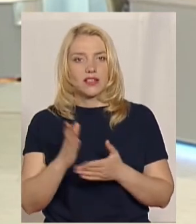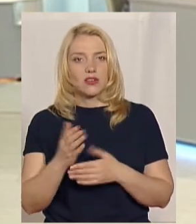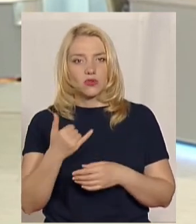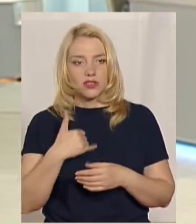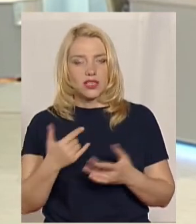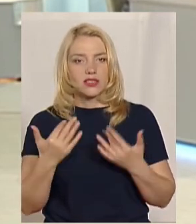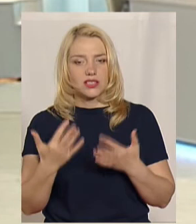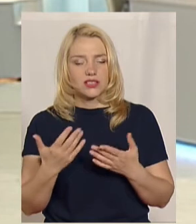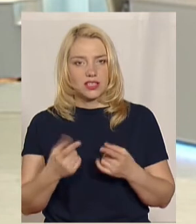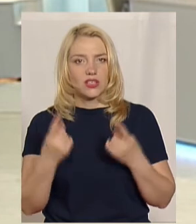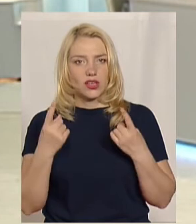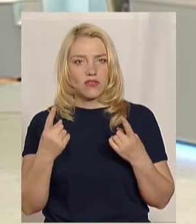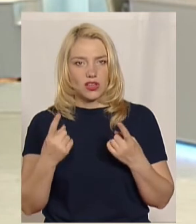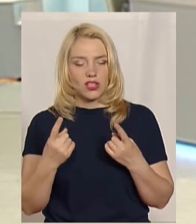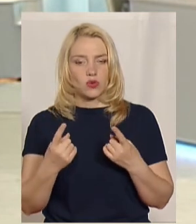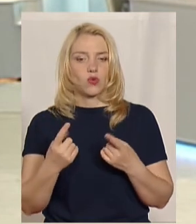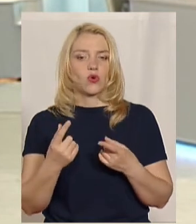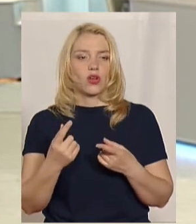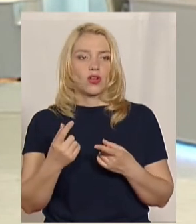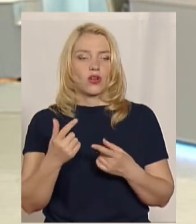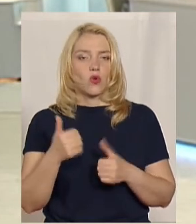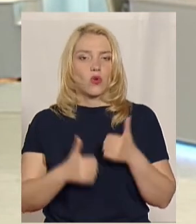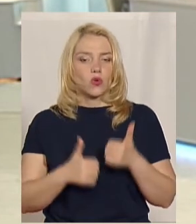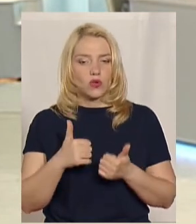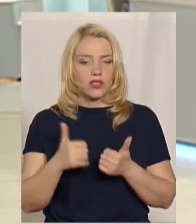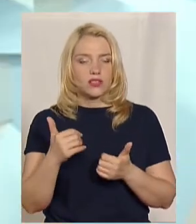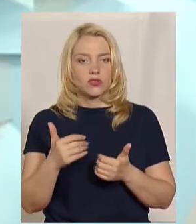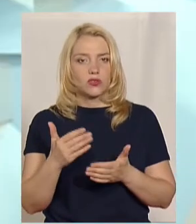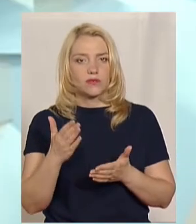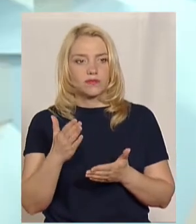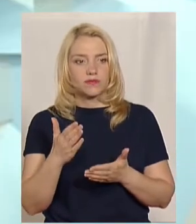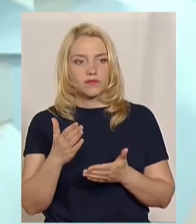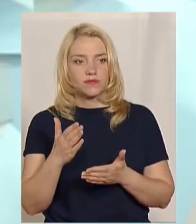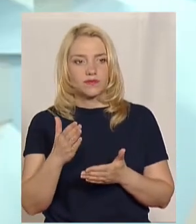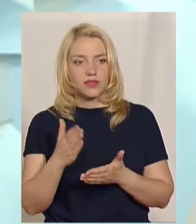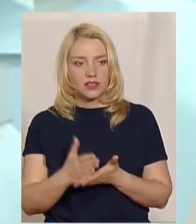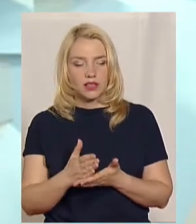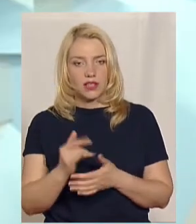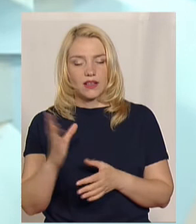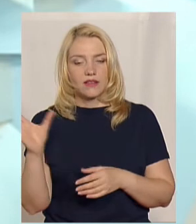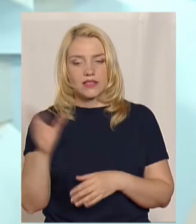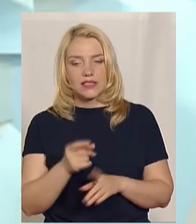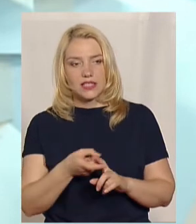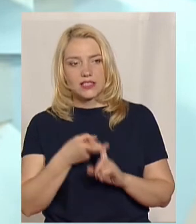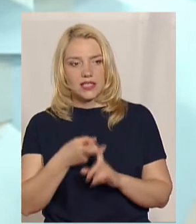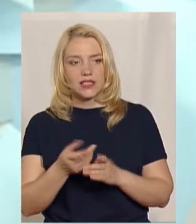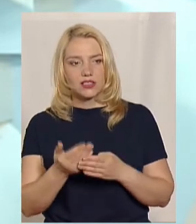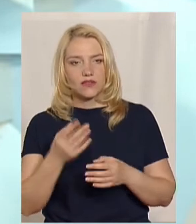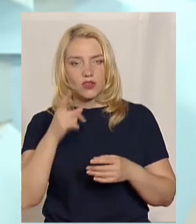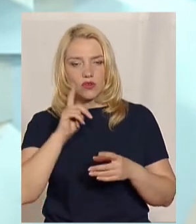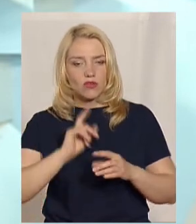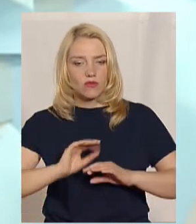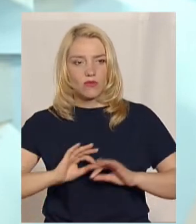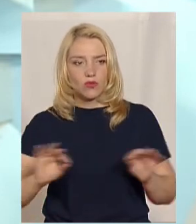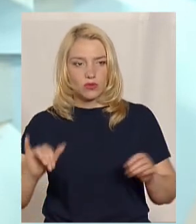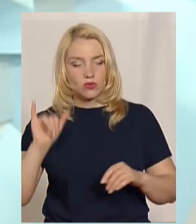наскільки велику конкуренцію вони складають? Ну, все залежить від комфорту. В них